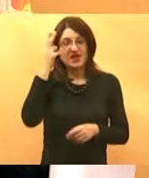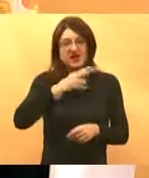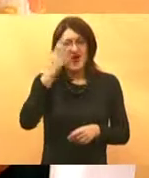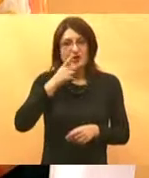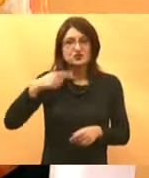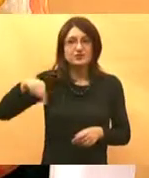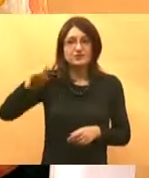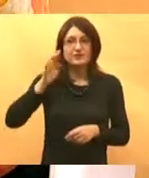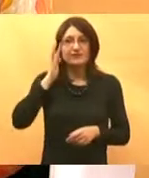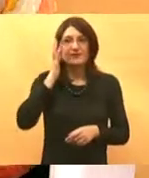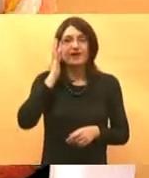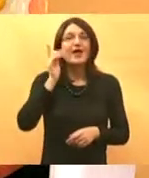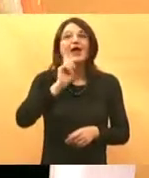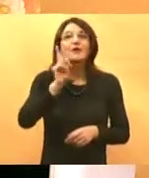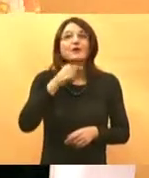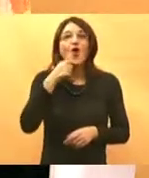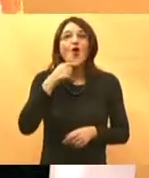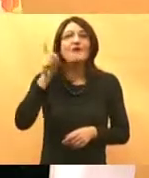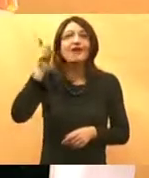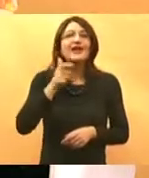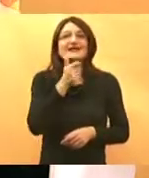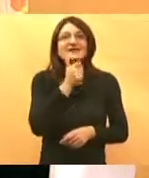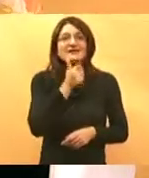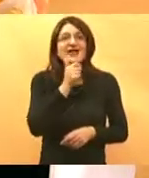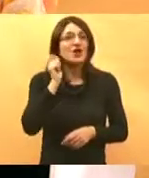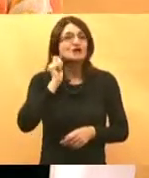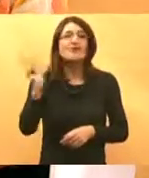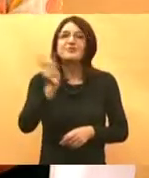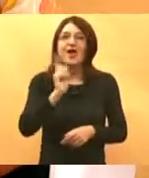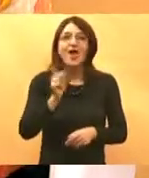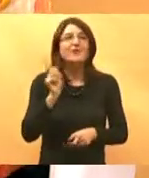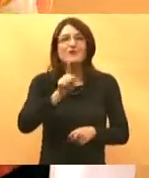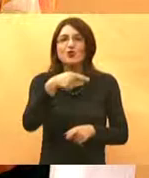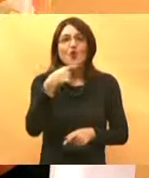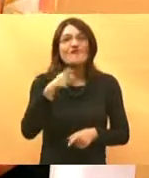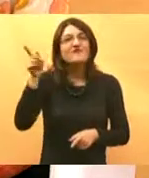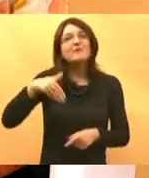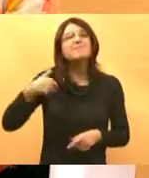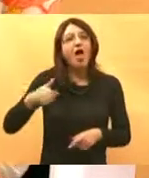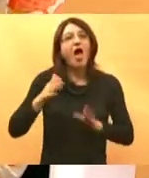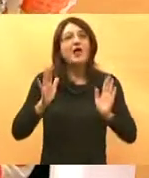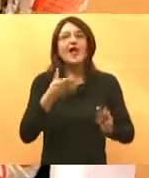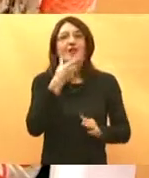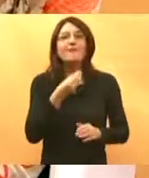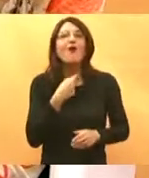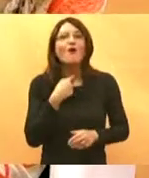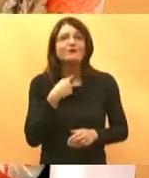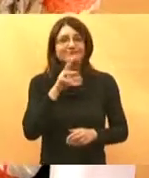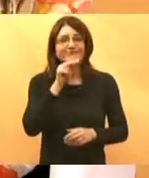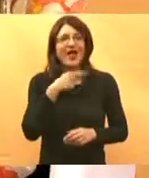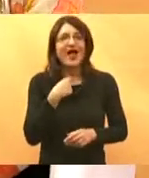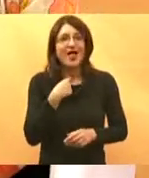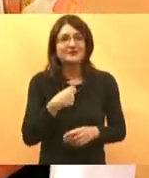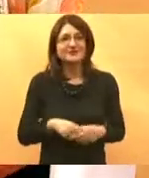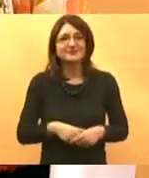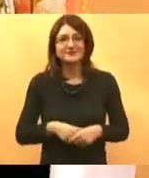Nemojte se zvati starom jer vam je glas krasan. Još ste vi mlada žena. Samo vi ustrajite u svojim pravima. Ali, ajmo na ova prava.